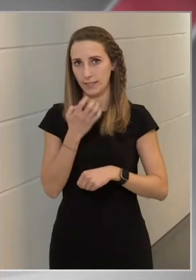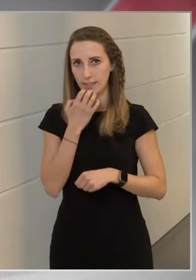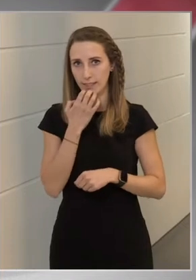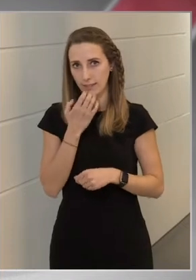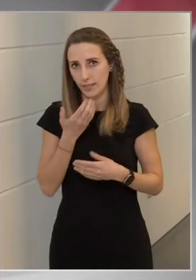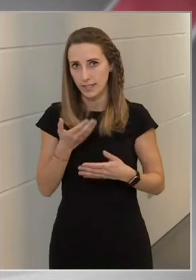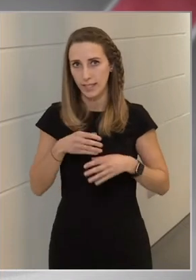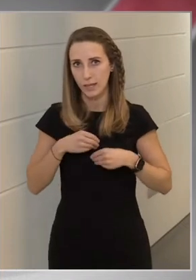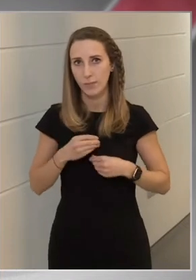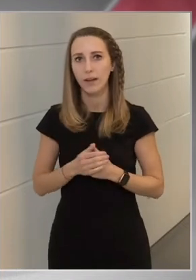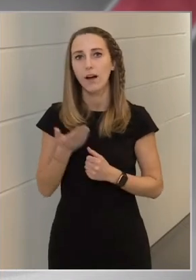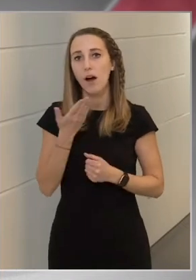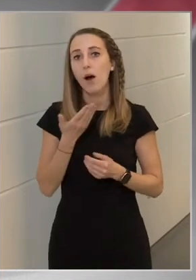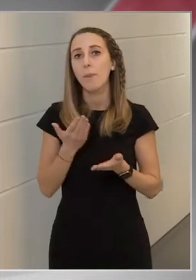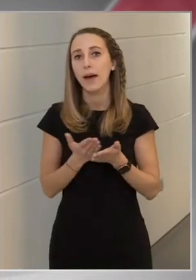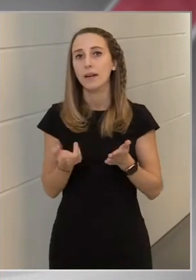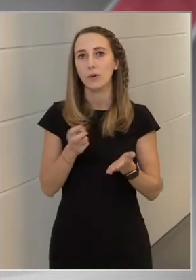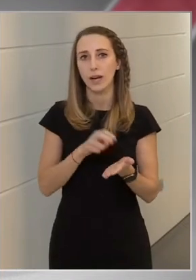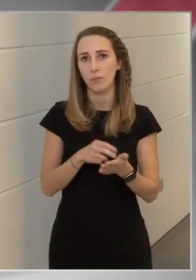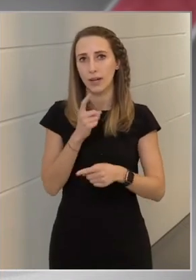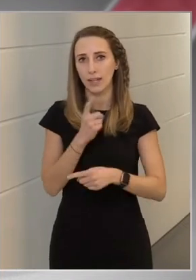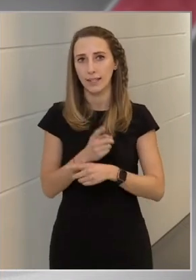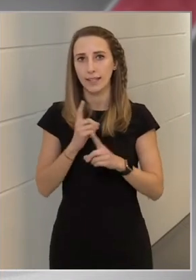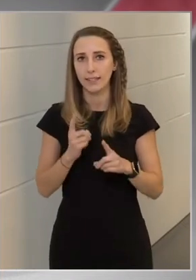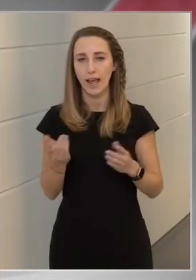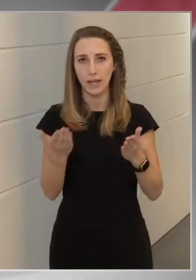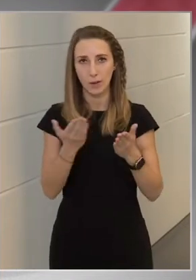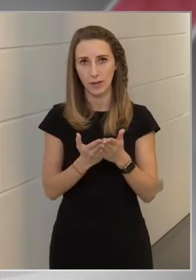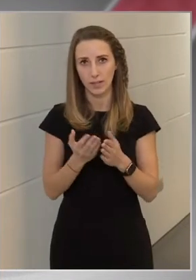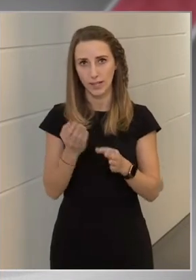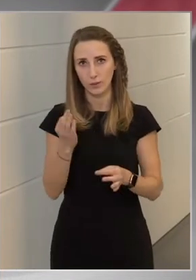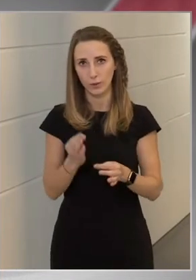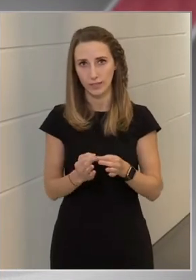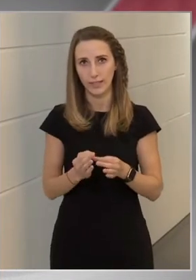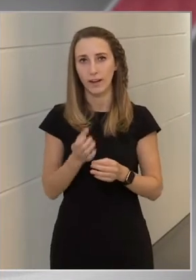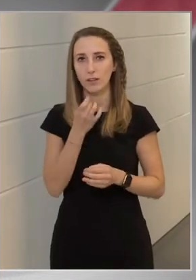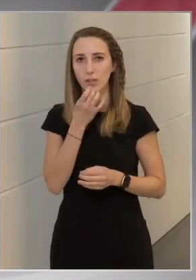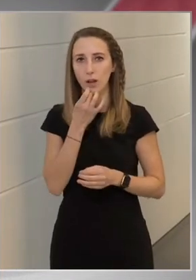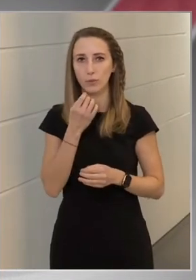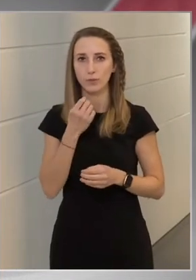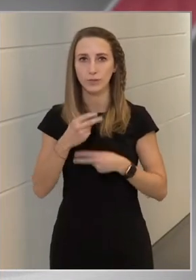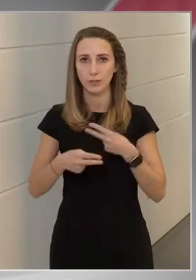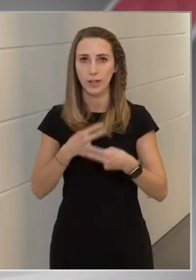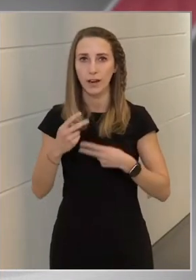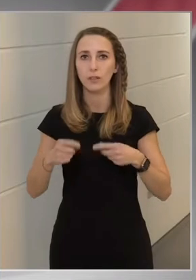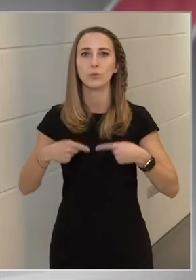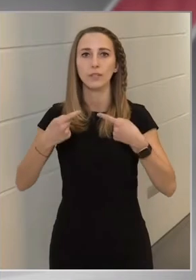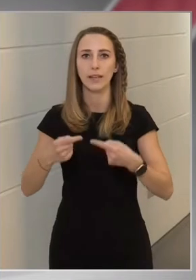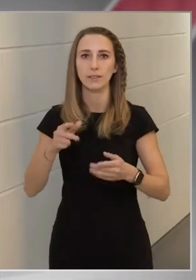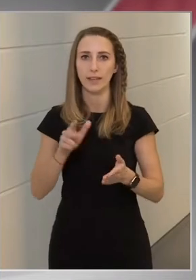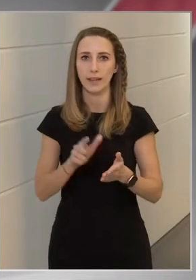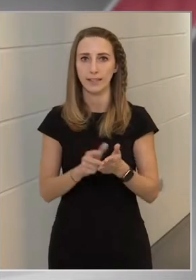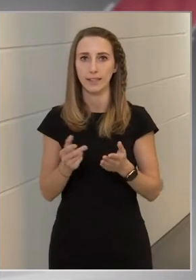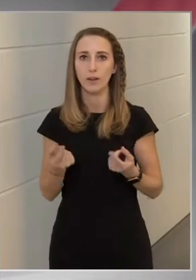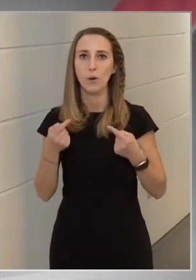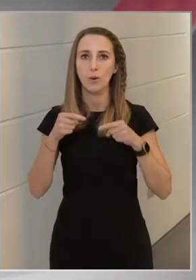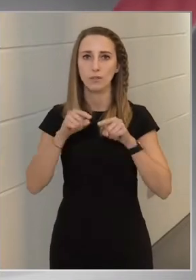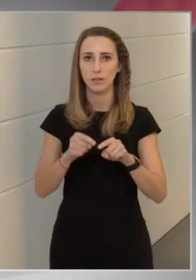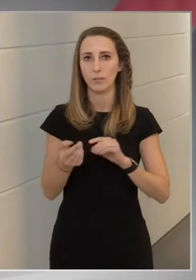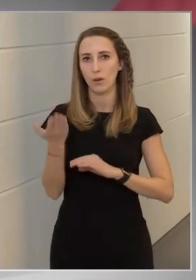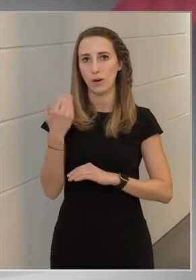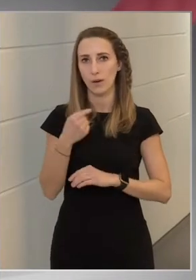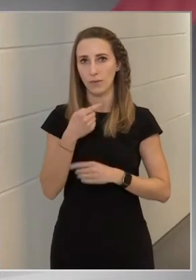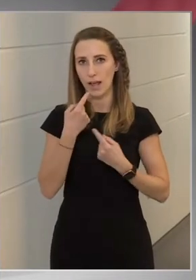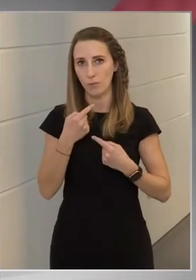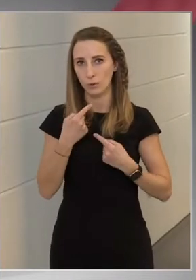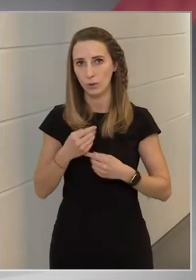oltóanyag korábban már rendelkezésre állt, tehát ennek megfelelően történt meg alapos vizsgálat után az engedélyezés összhangban a korábban elmondottakkal.